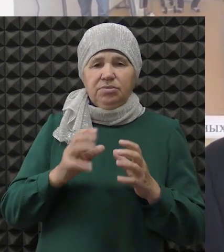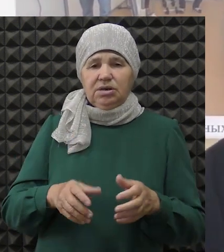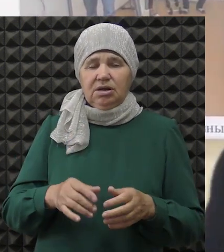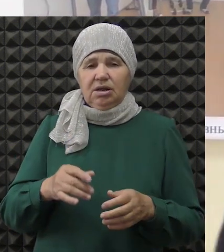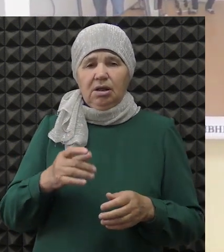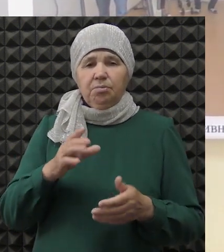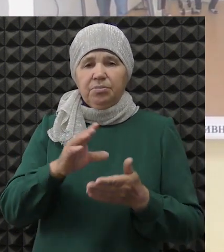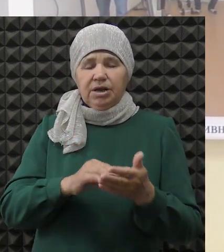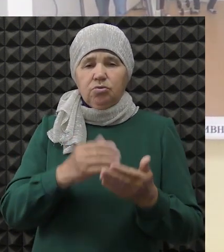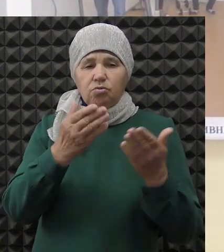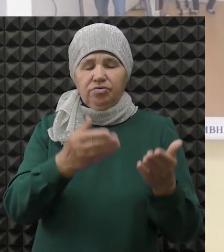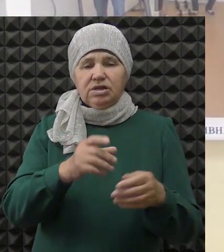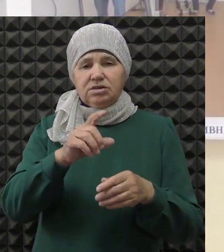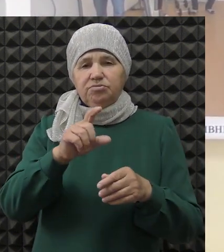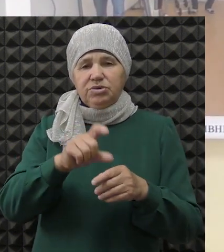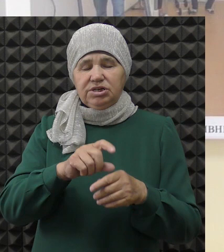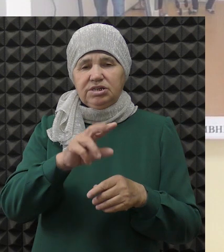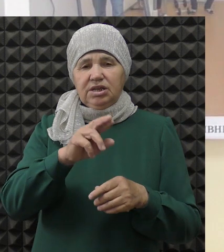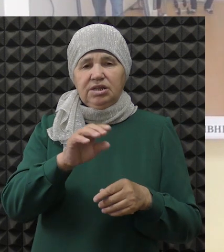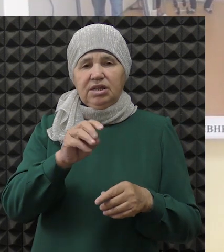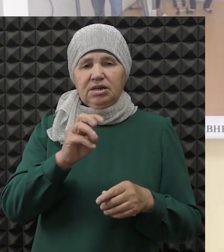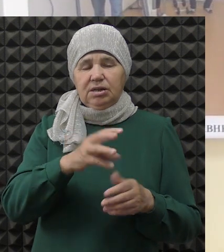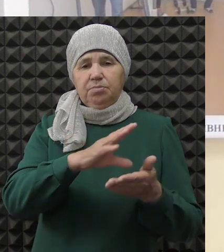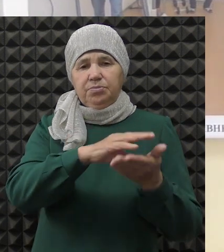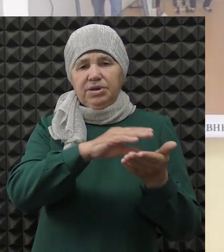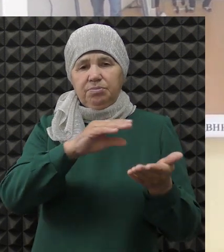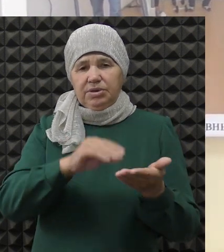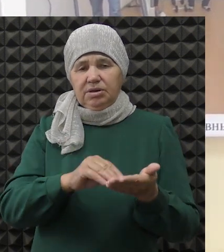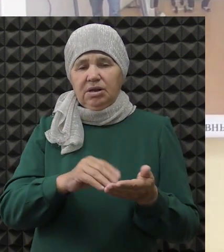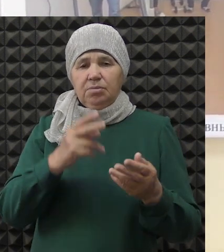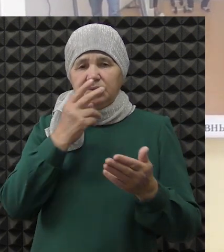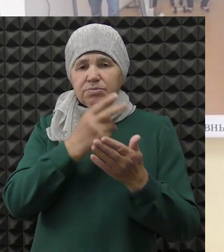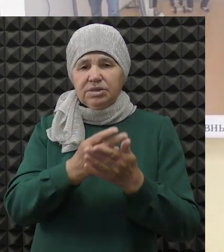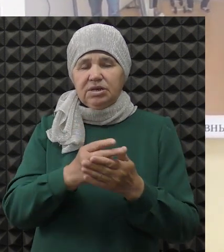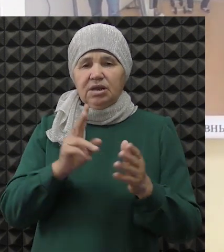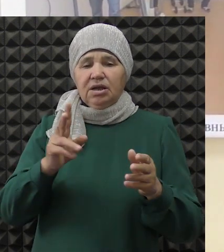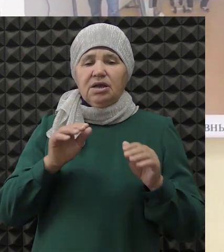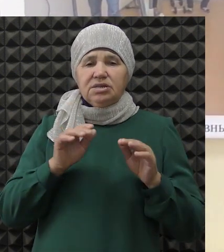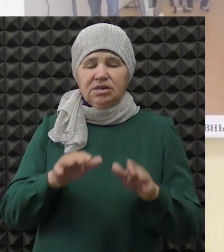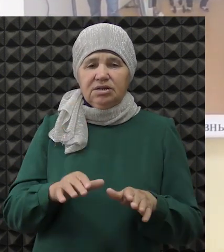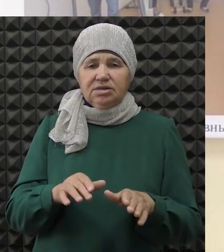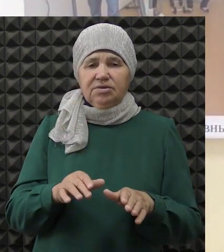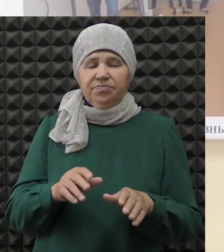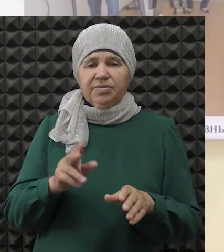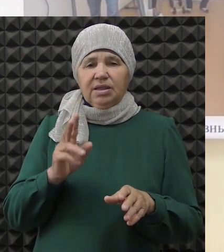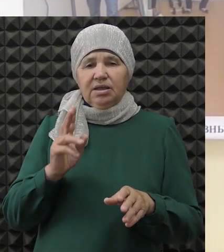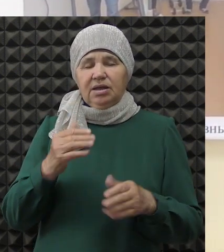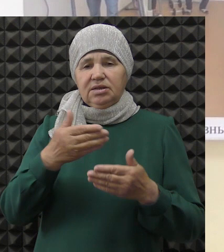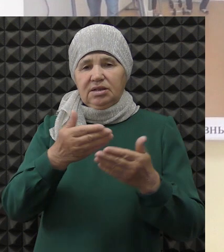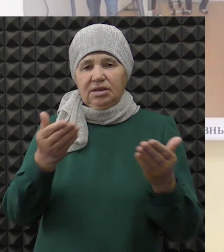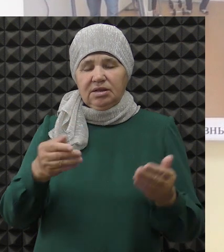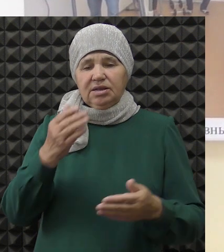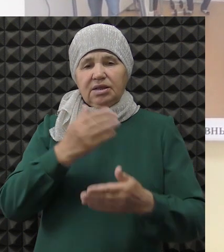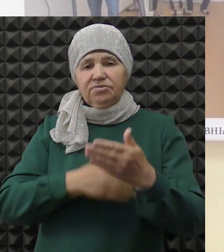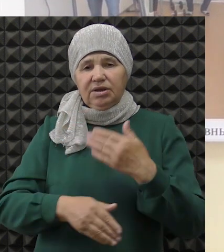Брат, у вас пример. Я хочу, чтобы больше людей приехали, посмотрели, как это делается, да, как для